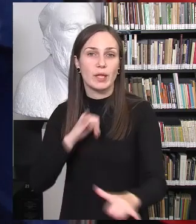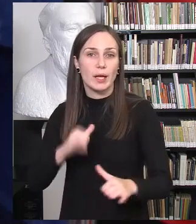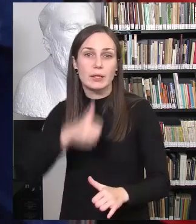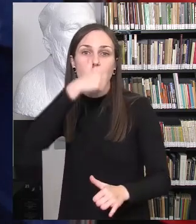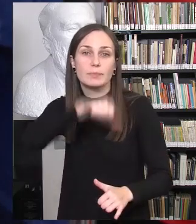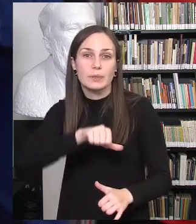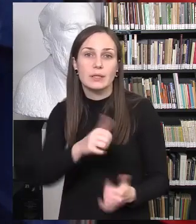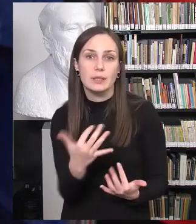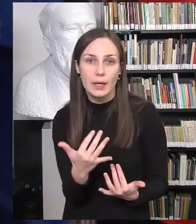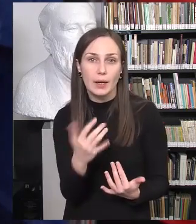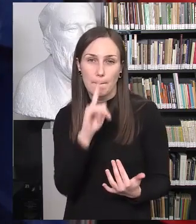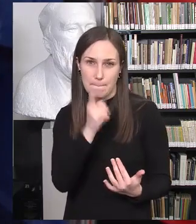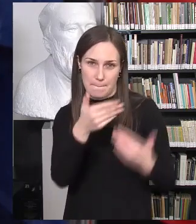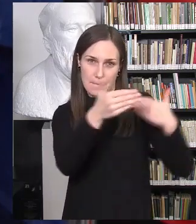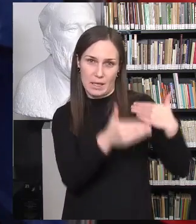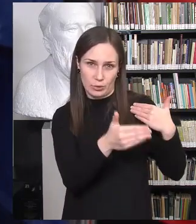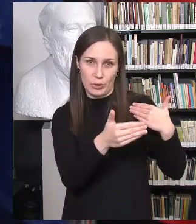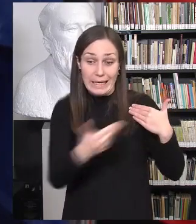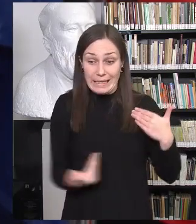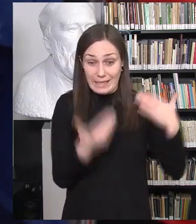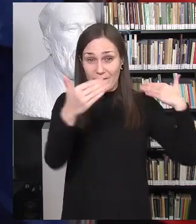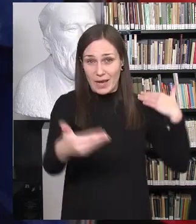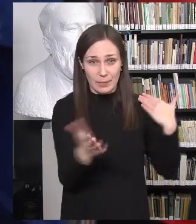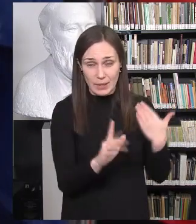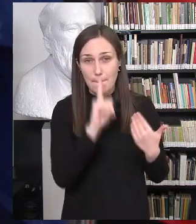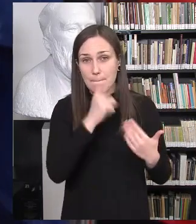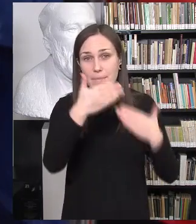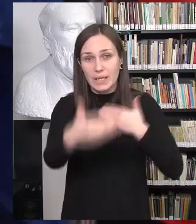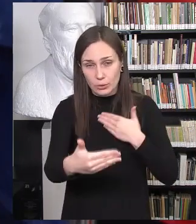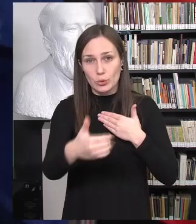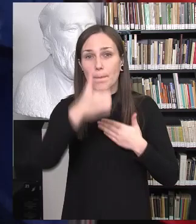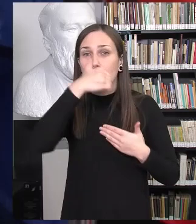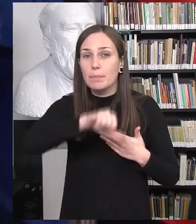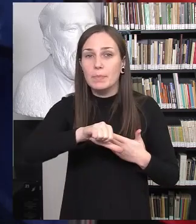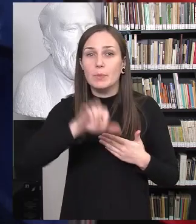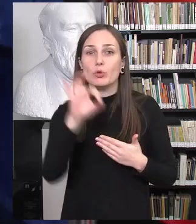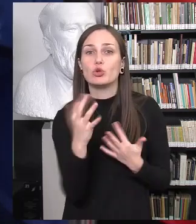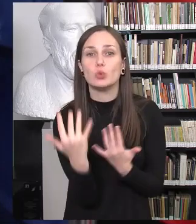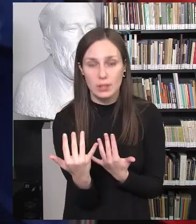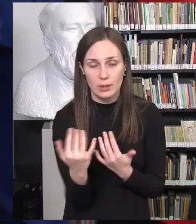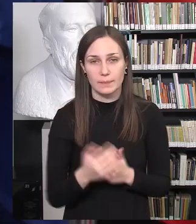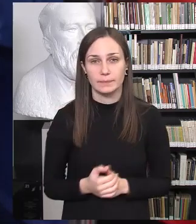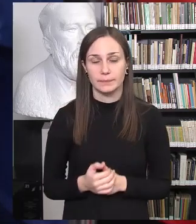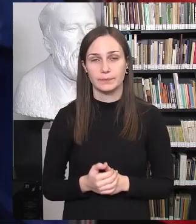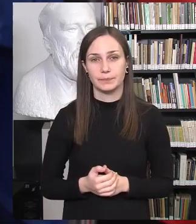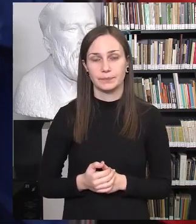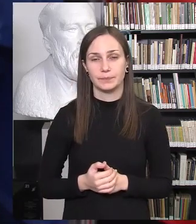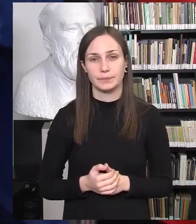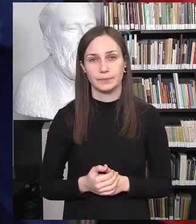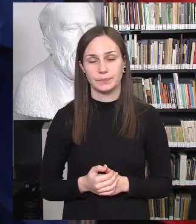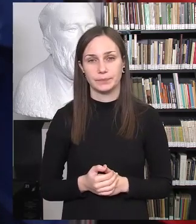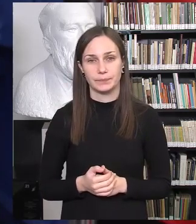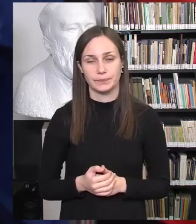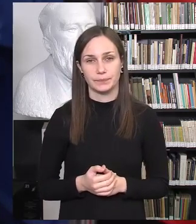per pastaruosius metus. Tai yra ne per visą gyvenimą, bet per pastaruosius metus. Čia turbūt svarbus momentas. Ir